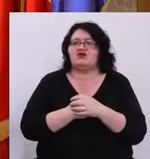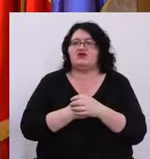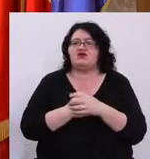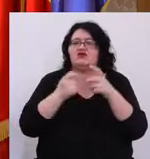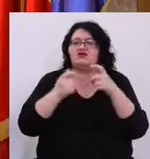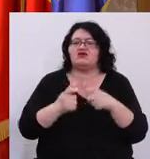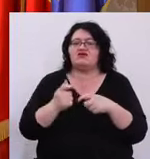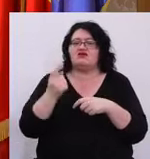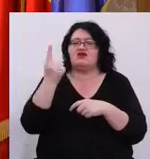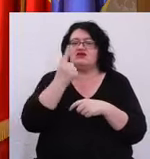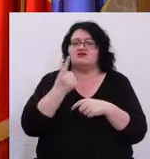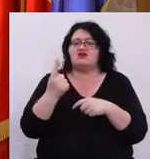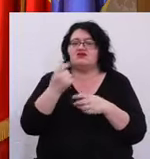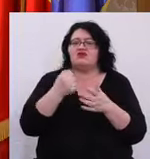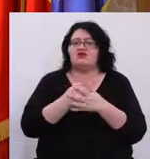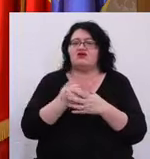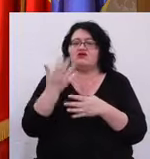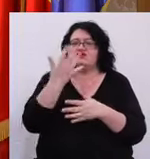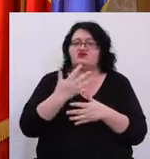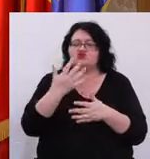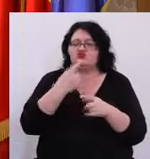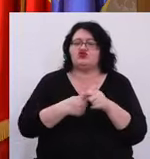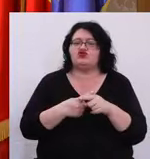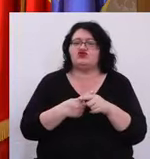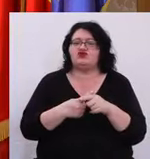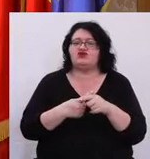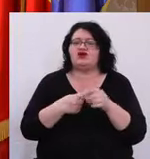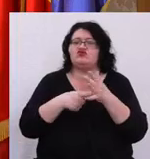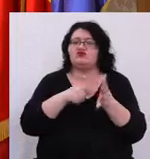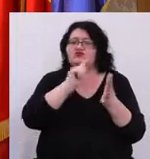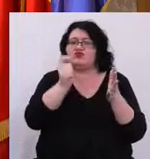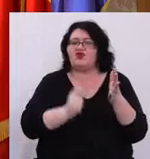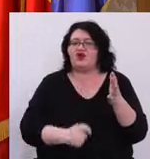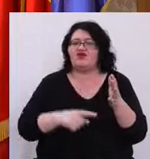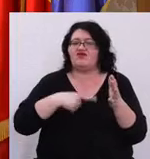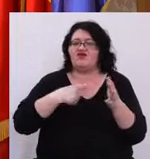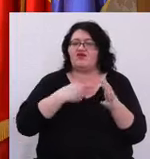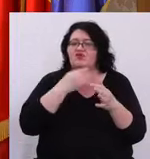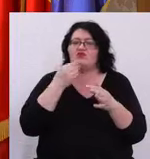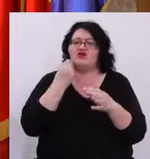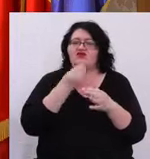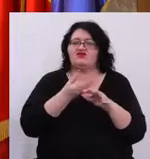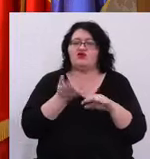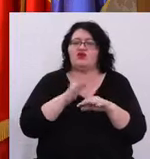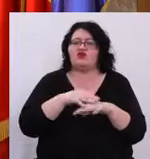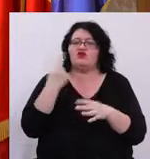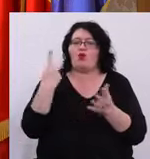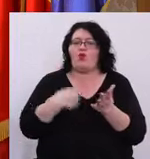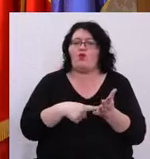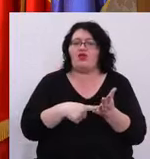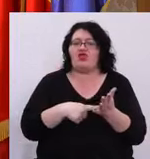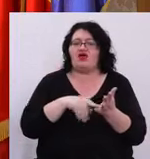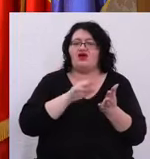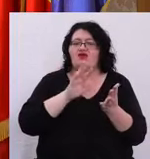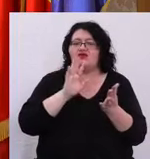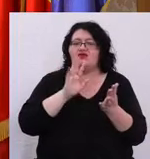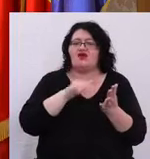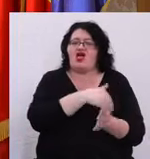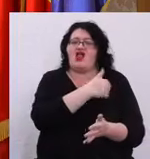clasele primare Și din acest proiect vor beneficia peste 1000 de